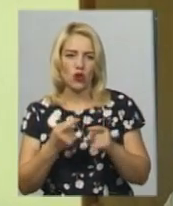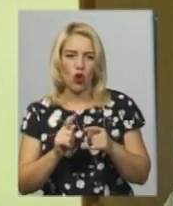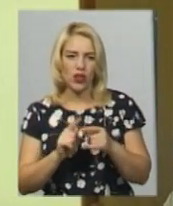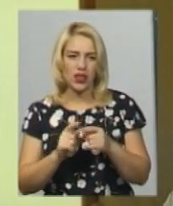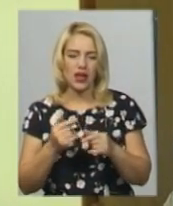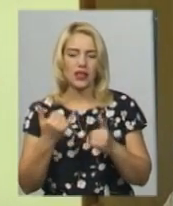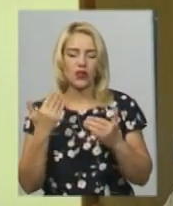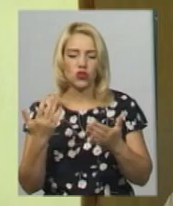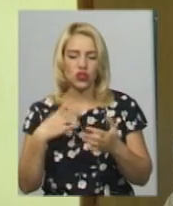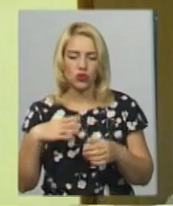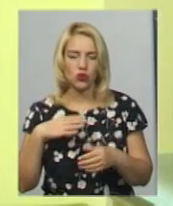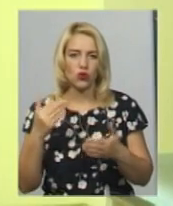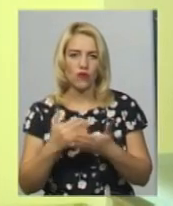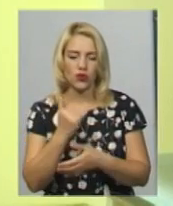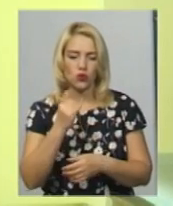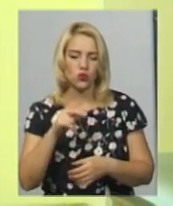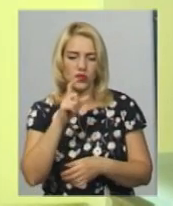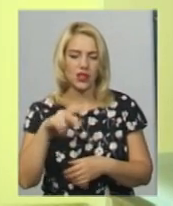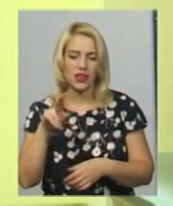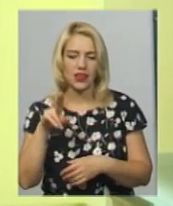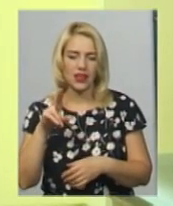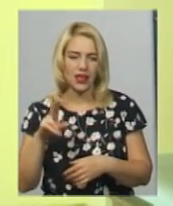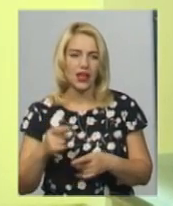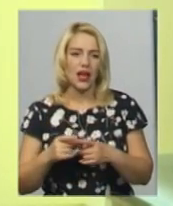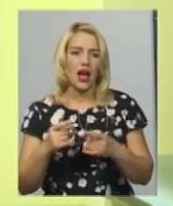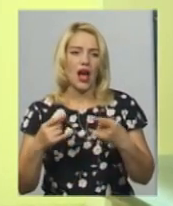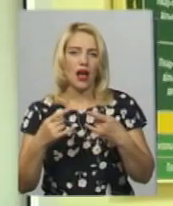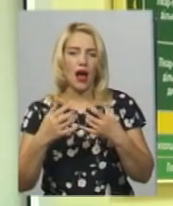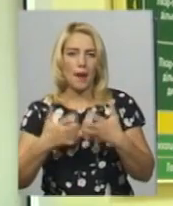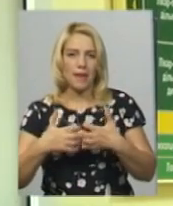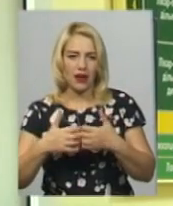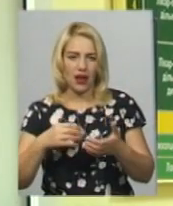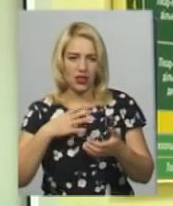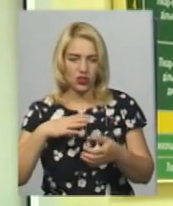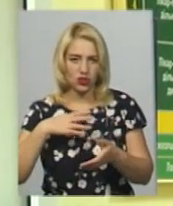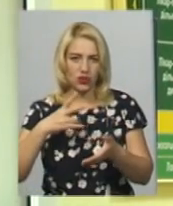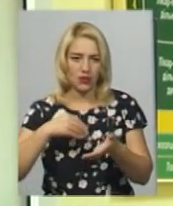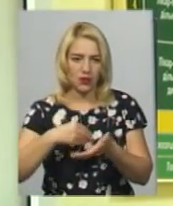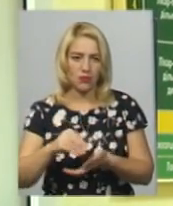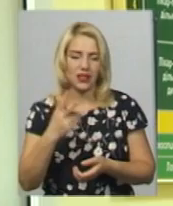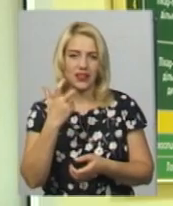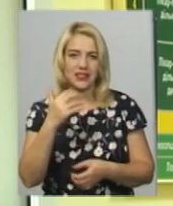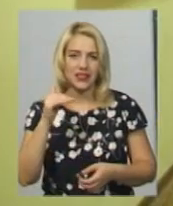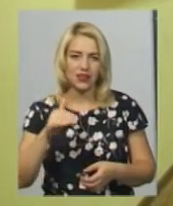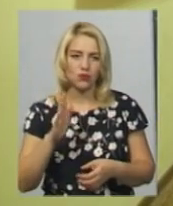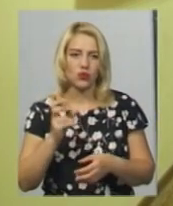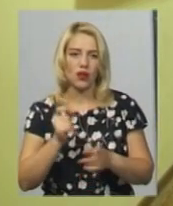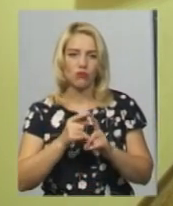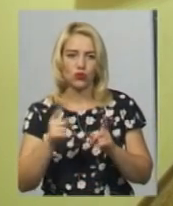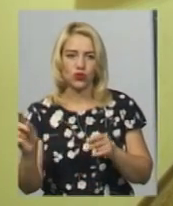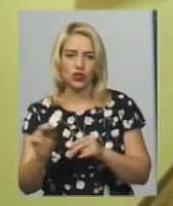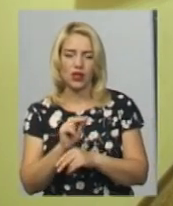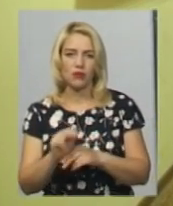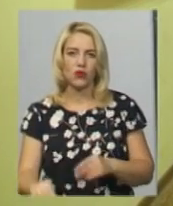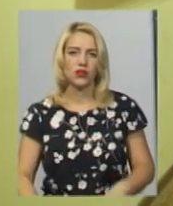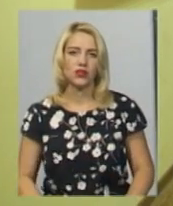на новий ОЗД-апарат вартістю 1 мільйон 350 тисяч гривень та 200 тисяч на поточний ремонт. Тетяна Ворожцова, Дем'ян Цегольник. Новини